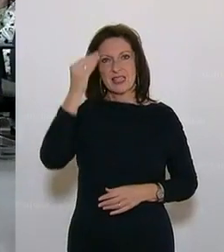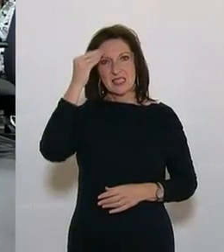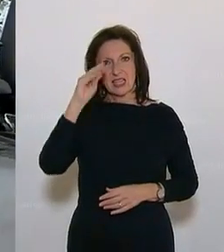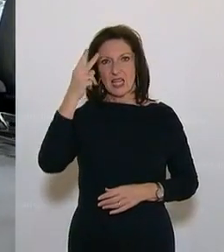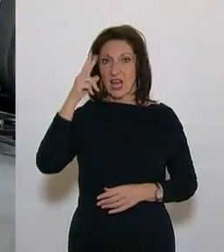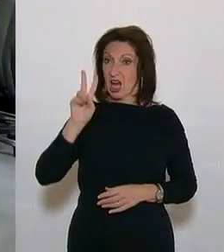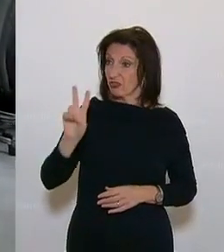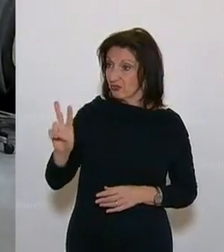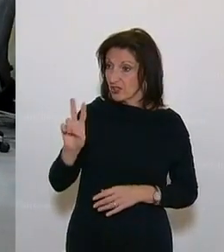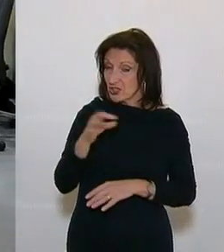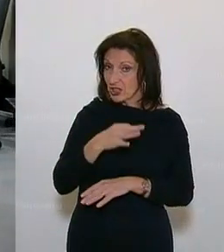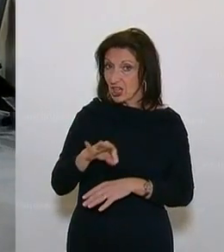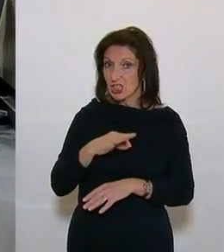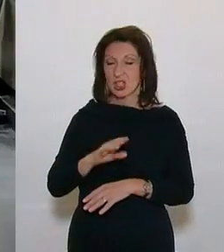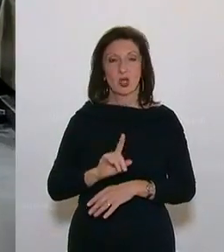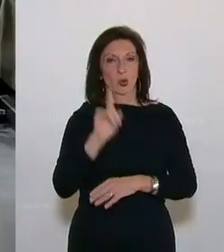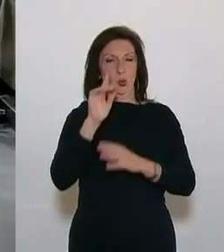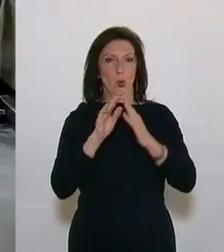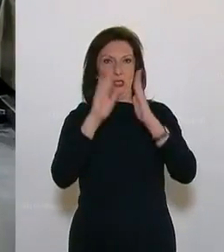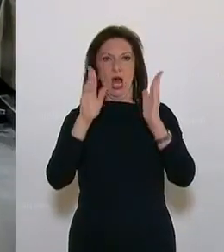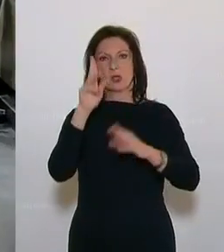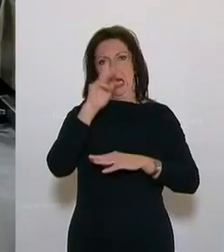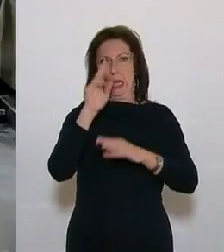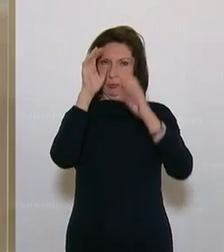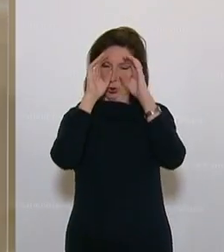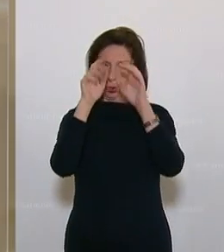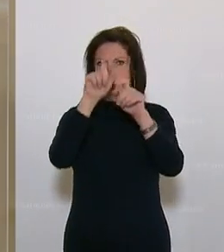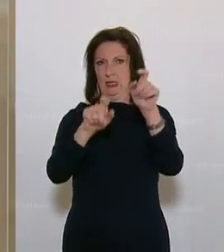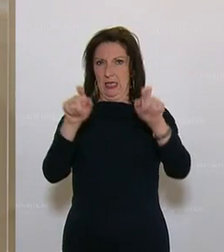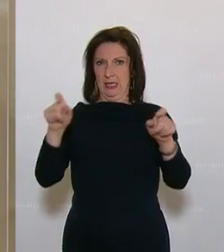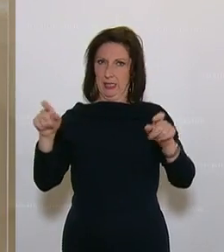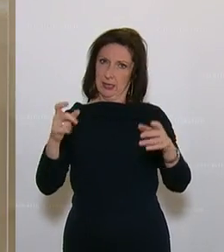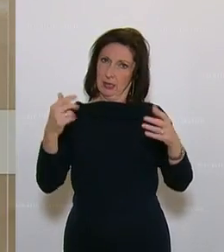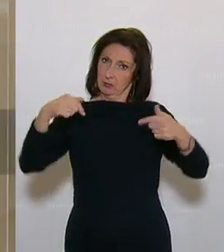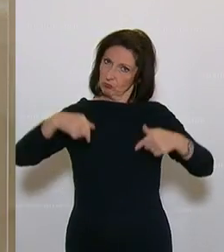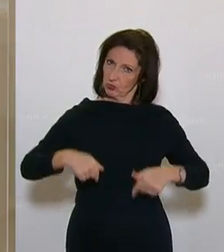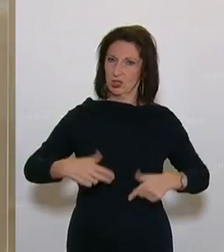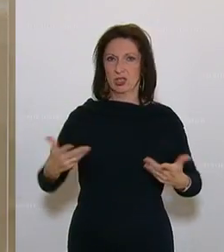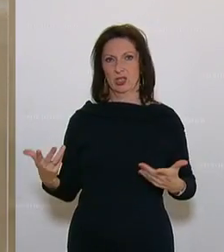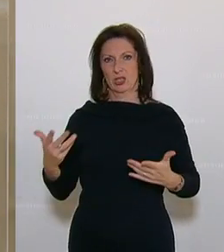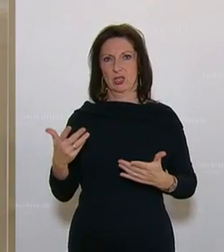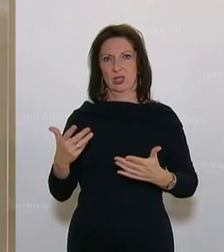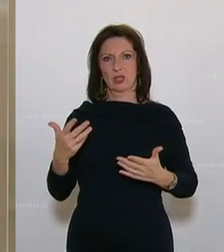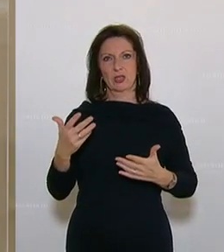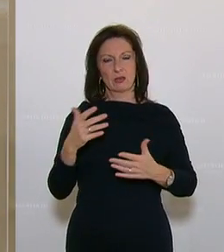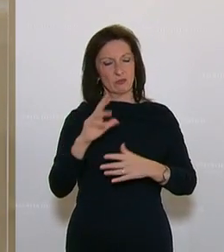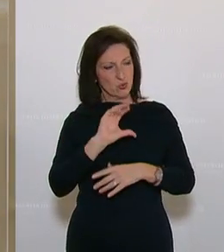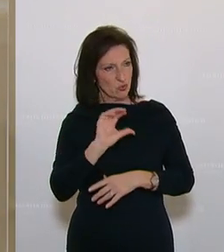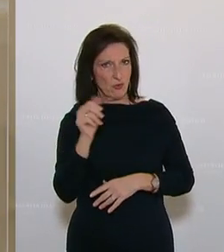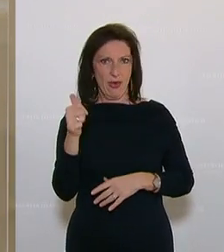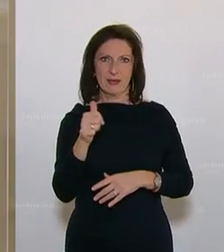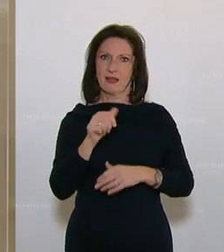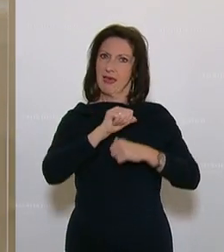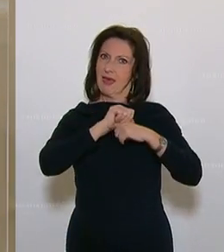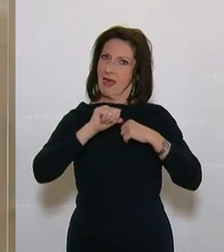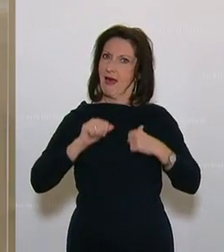Vizekanzler, hohes Haus, liebe Zuseherinnen und Zuseher. An dieser Stelle möchte ich mich voran ganz herzlich für